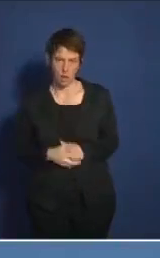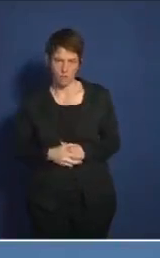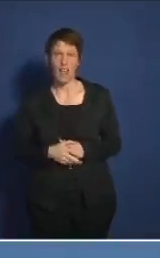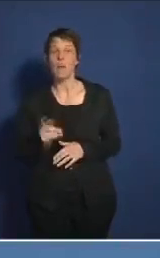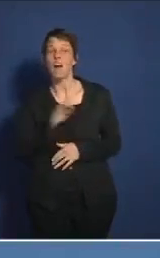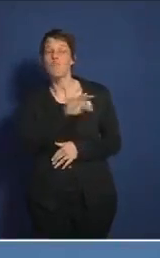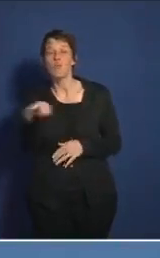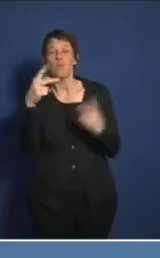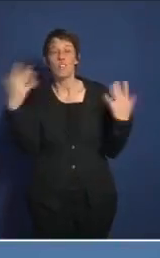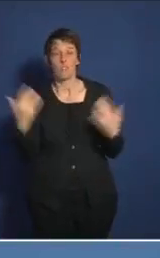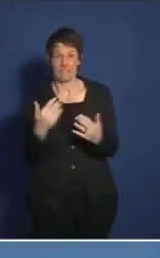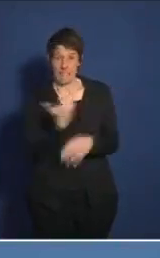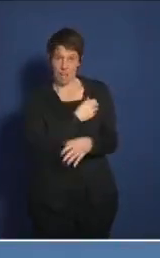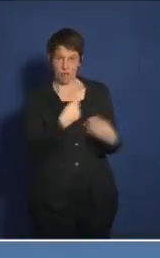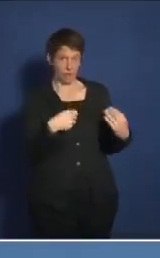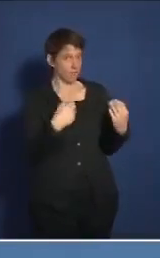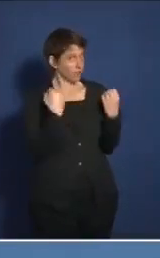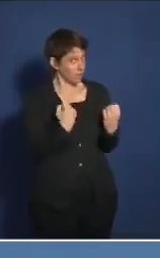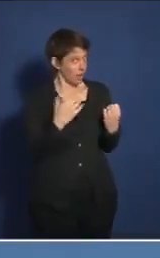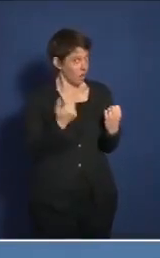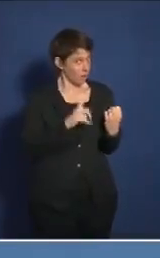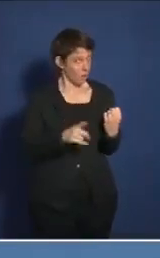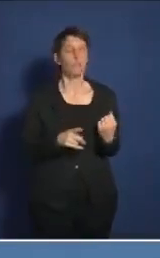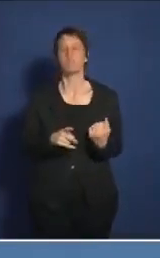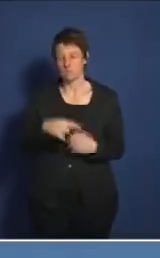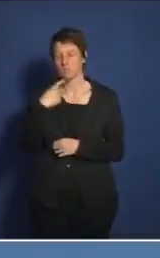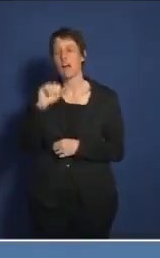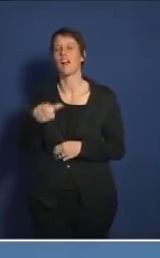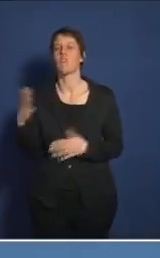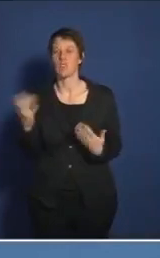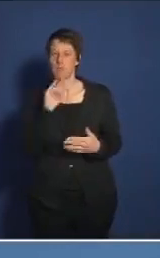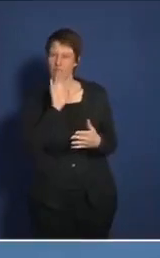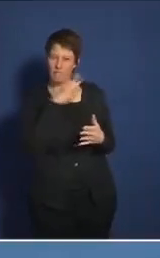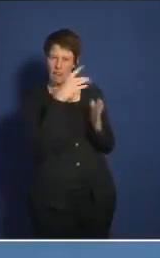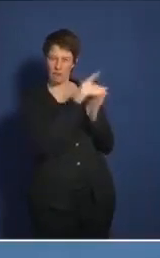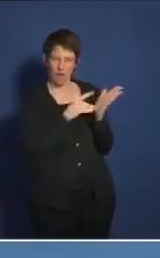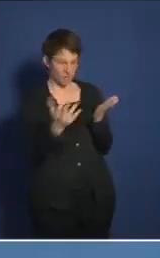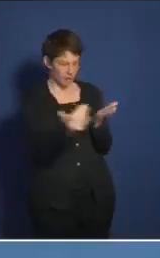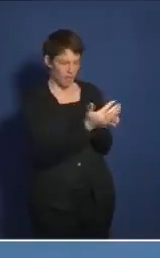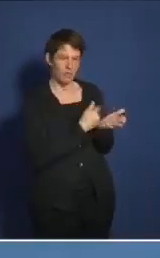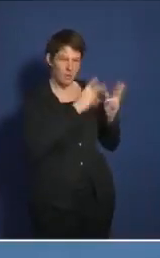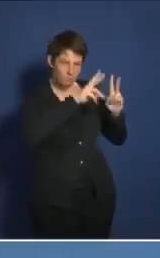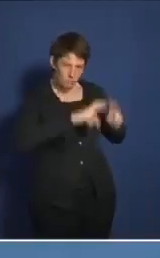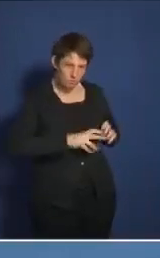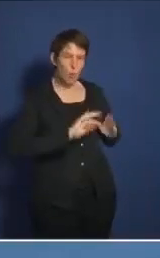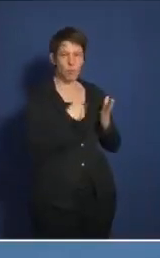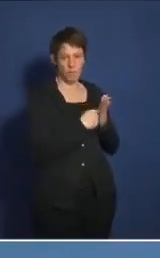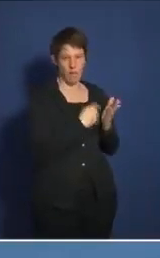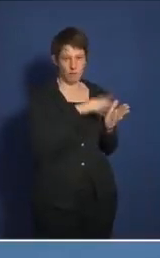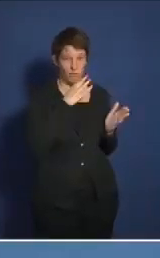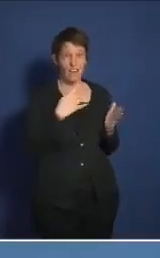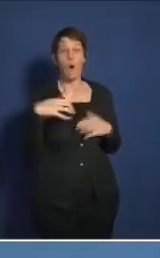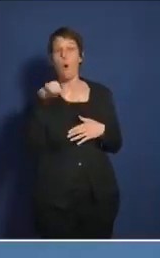sicheren Impfstoff? Hier kann ich versichern, dass wir sehr viele Daten gesichert haben im Verlauf der Bewertung durch die